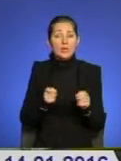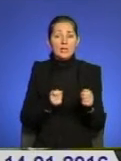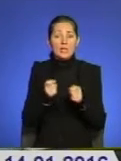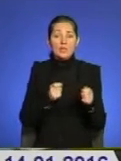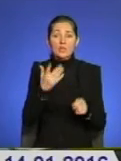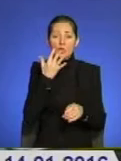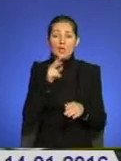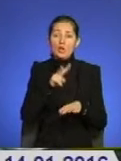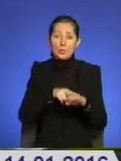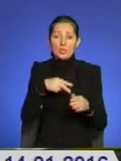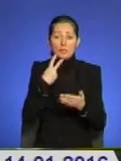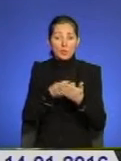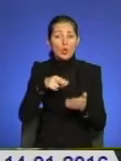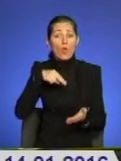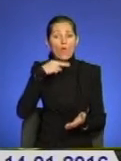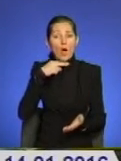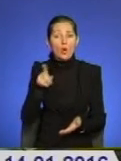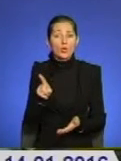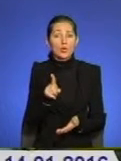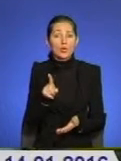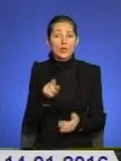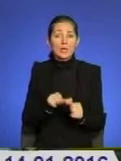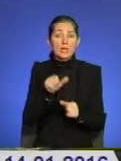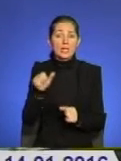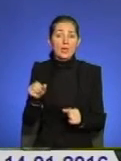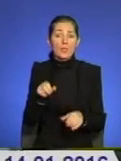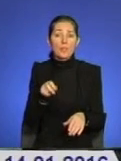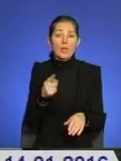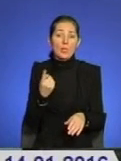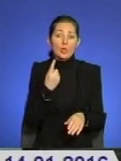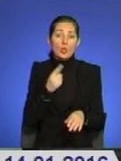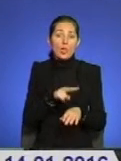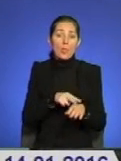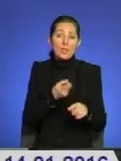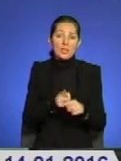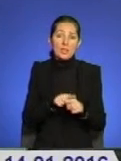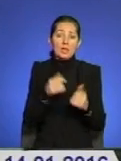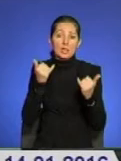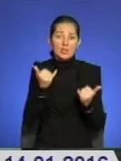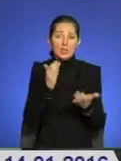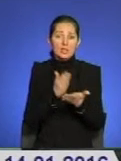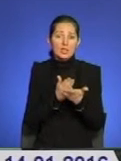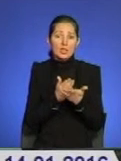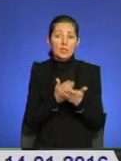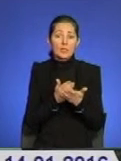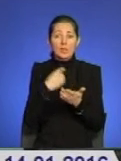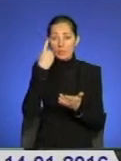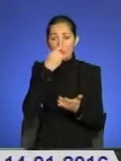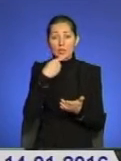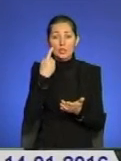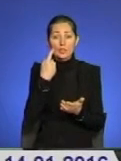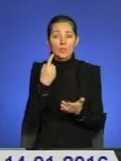поліції звернуло увагу про те, що окрім патрульної поліції, яка зараз є ніби обличчям